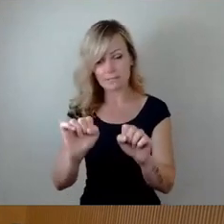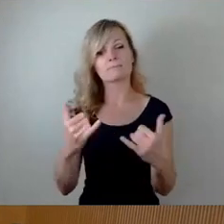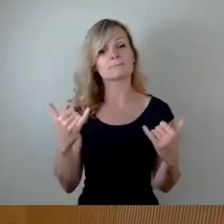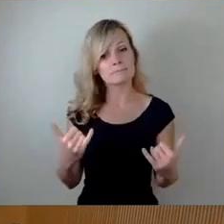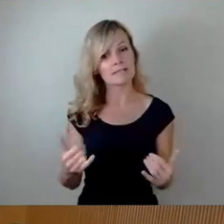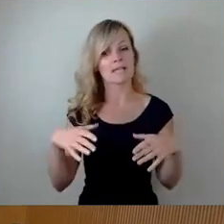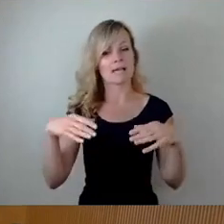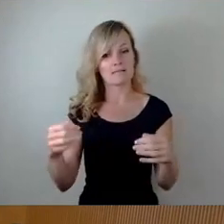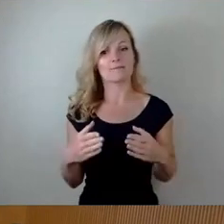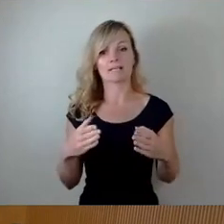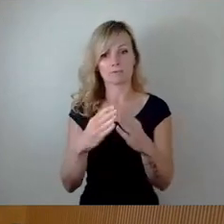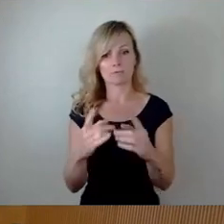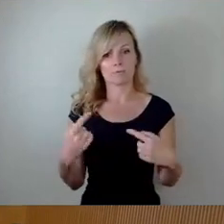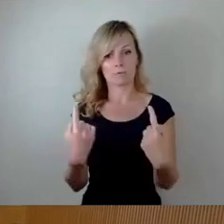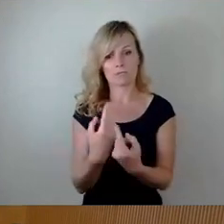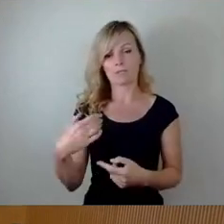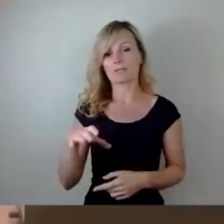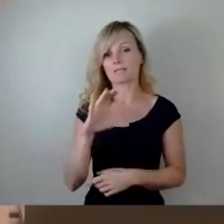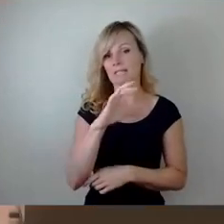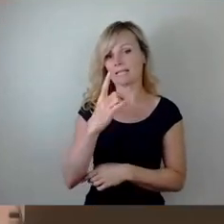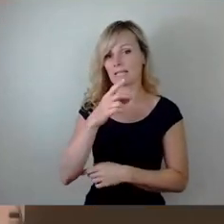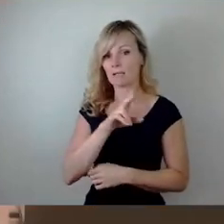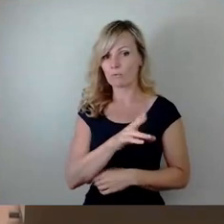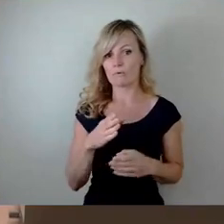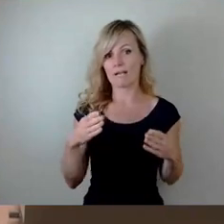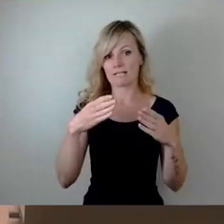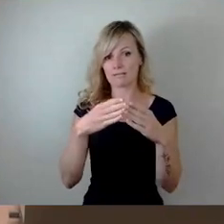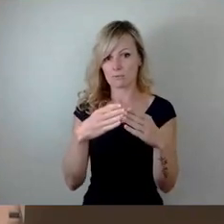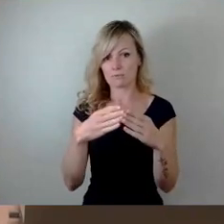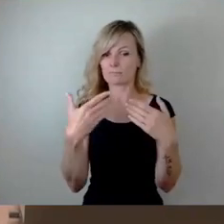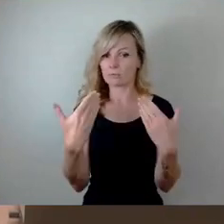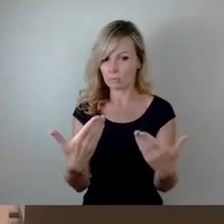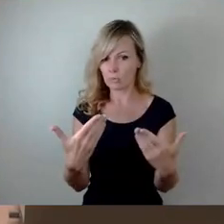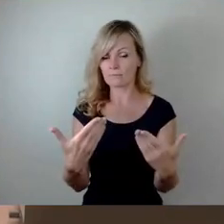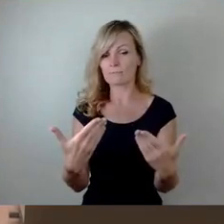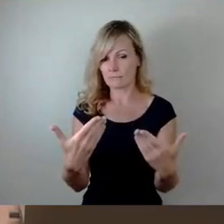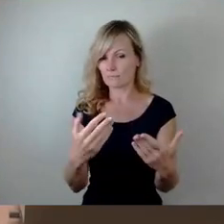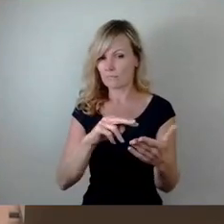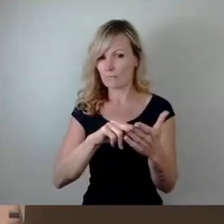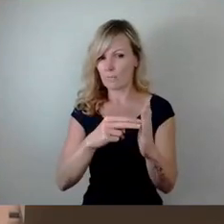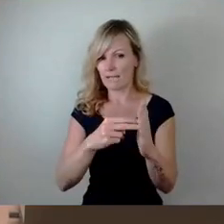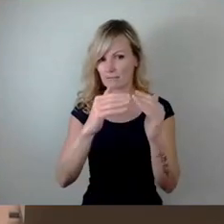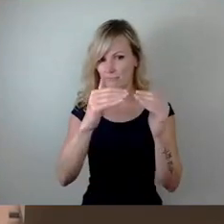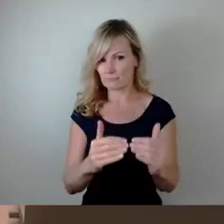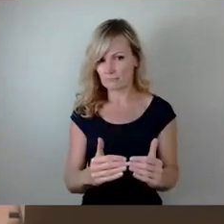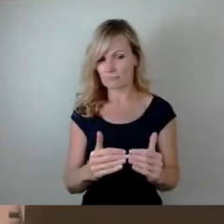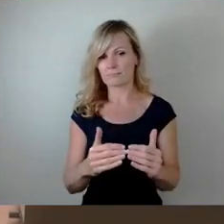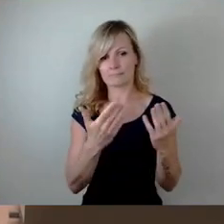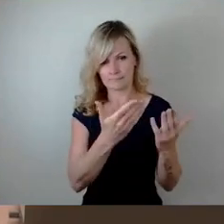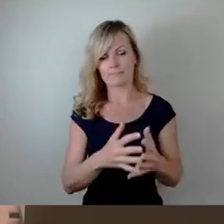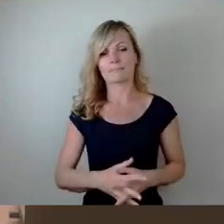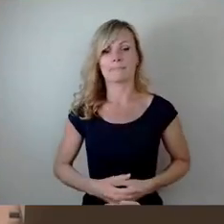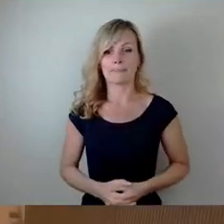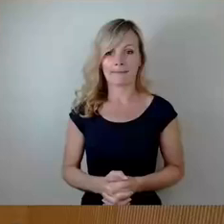Fraktionsrunde, mit der CDU-Fraktion, damit Sie sich schon mal vorbereiten können über den Ablauf. Bitte schön, Frau Dr. Kaufmann, zur